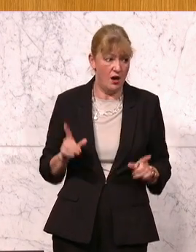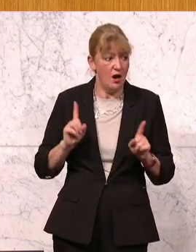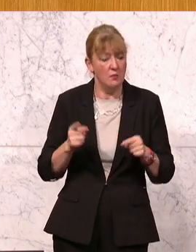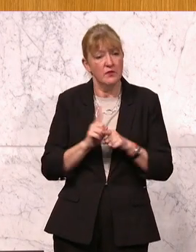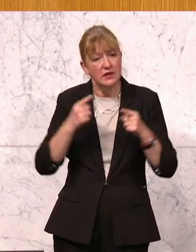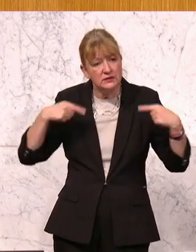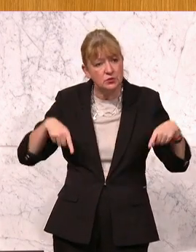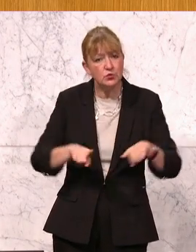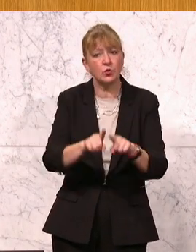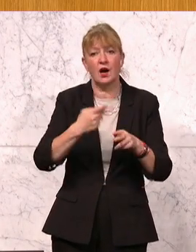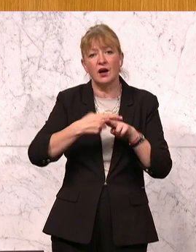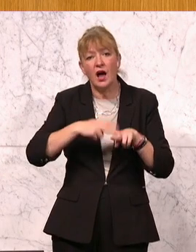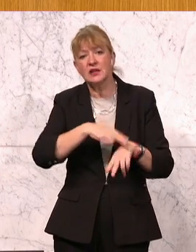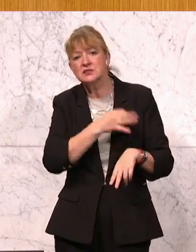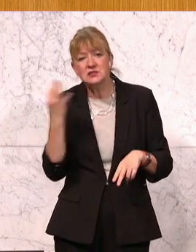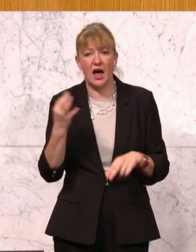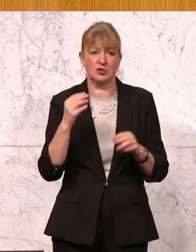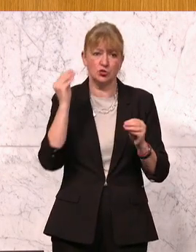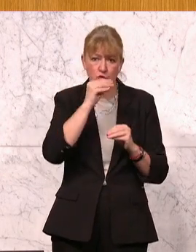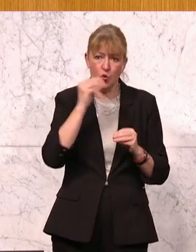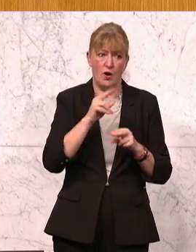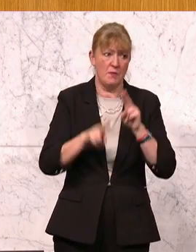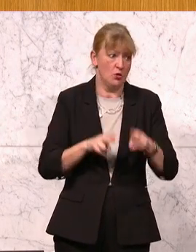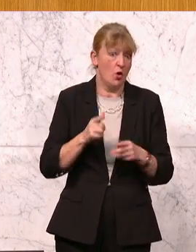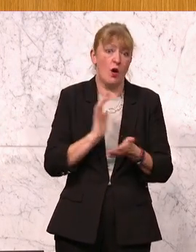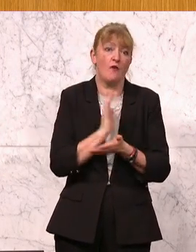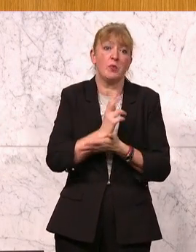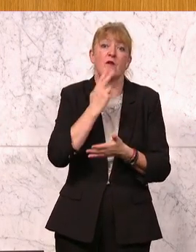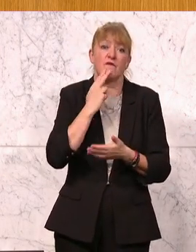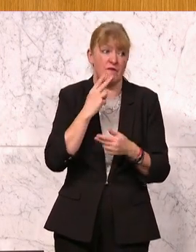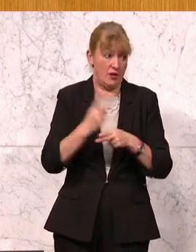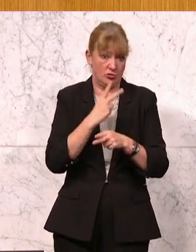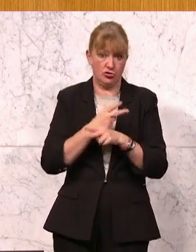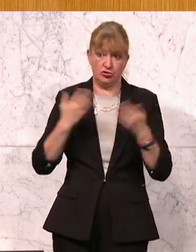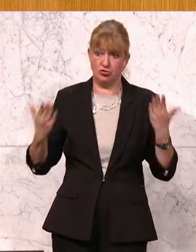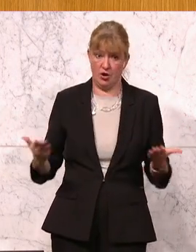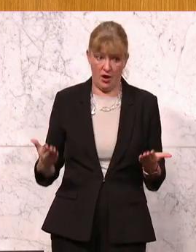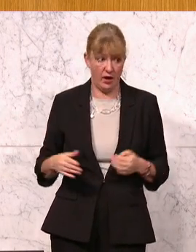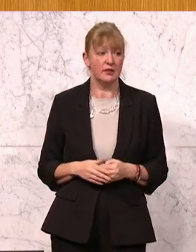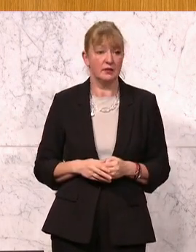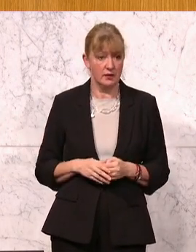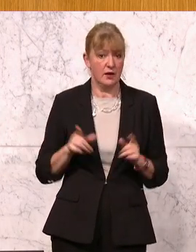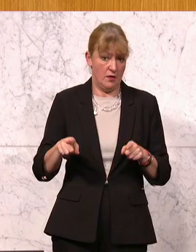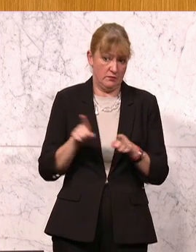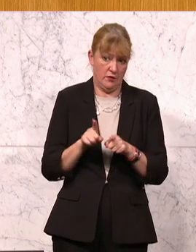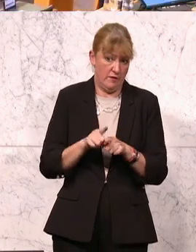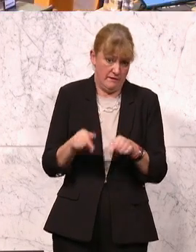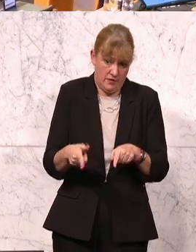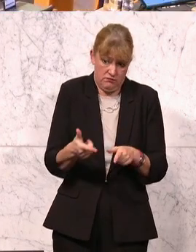Ganztagsschulen und Betreuung zu sorgen, ist Aufgabe der öffentlichen Hand und diese ist hier massiv säumig.